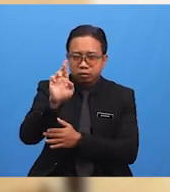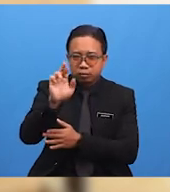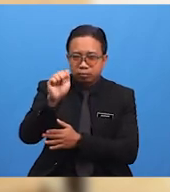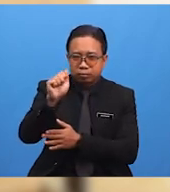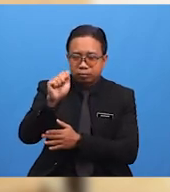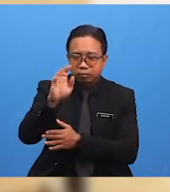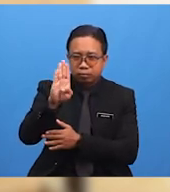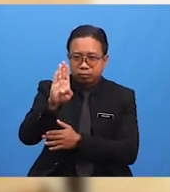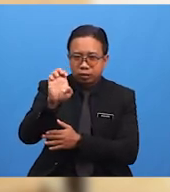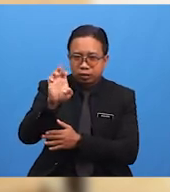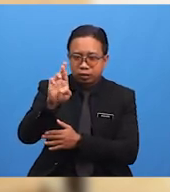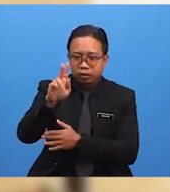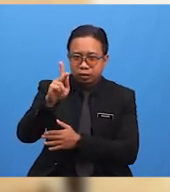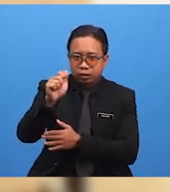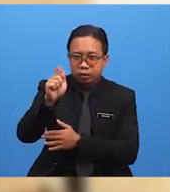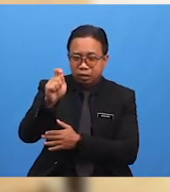SWT